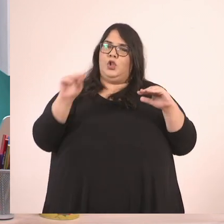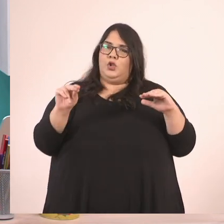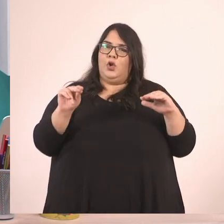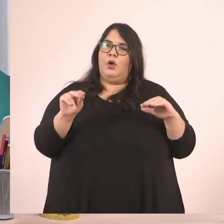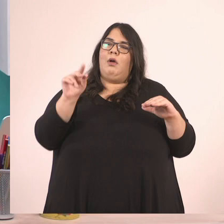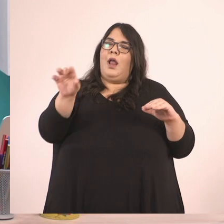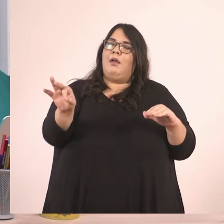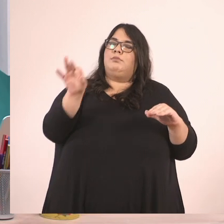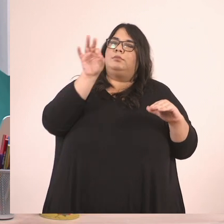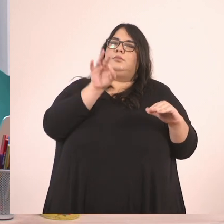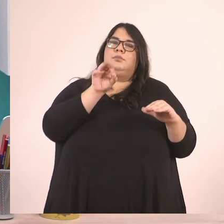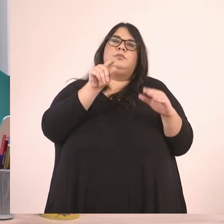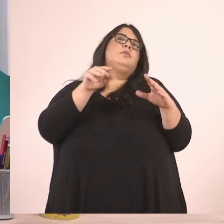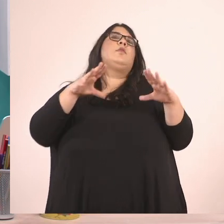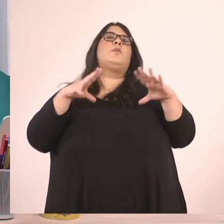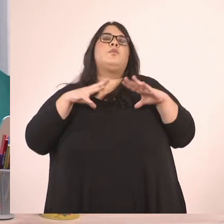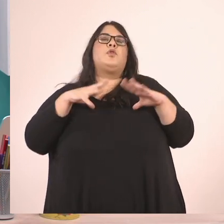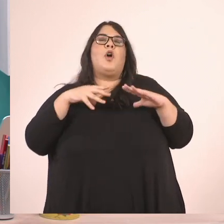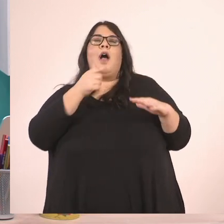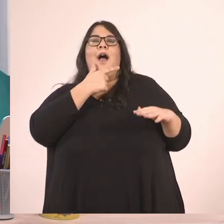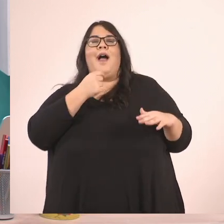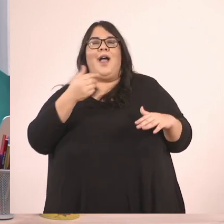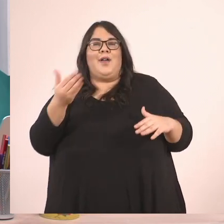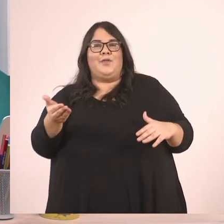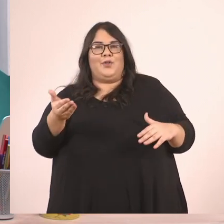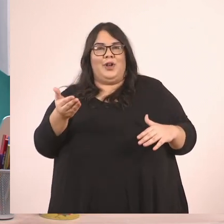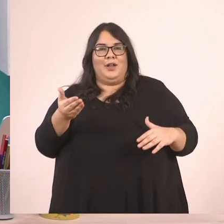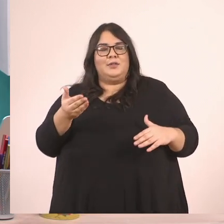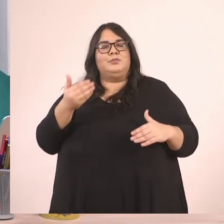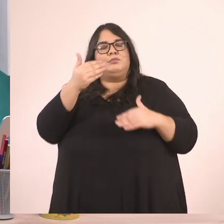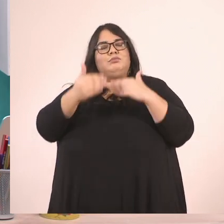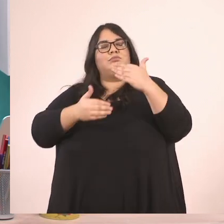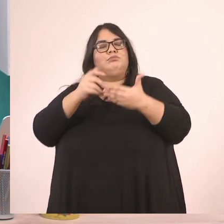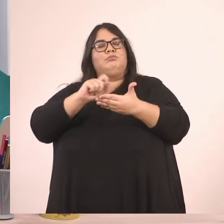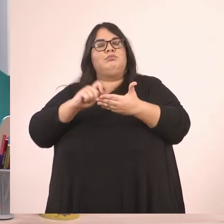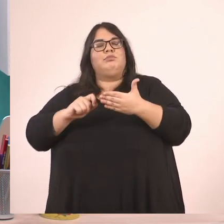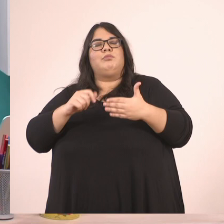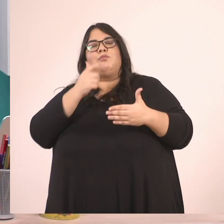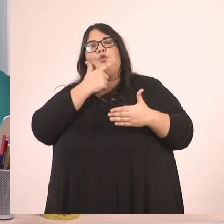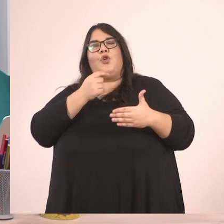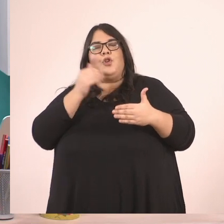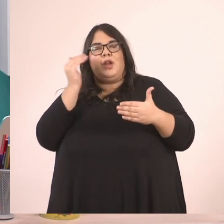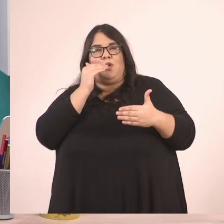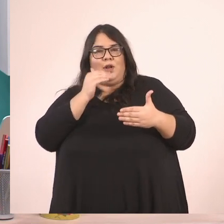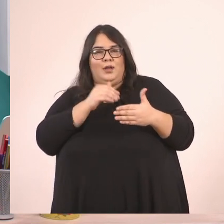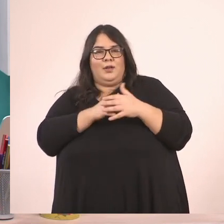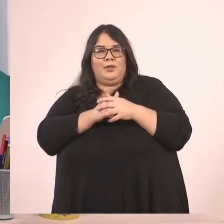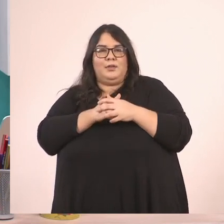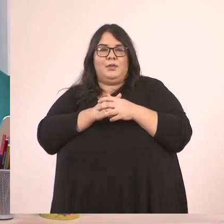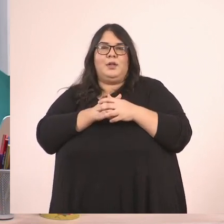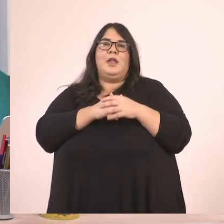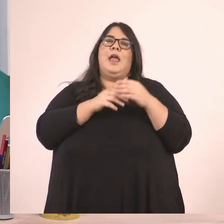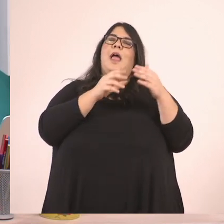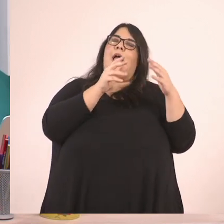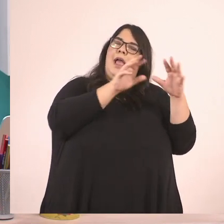μπορούμε να έχουμε πιο έργο, εύκολα και να φτάσουμε πιο σύντομα στο αποτέλεσμα, στο οποίο αποτέλεσμα